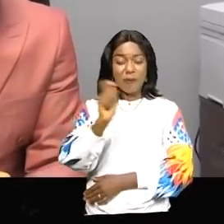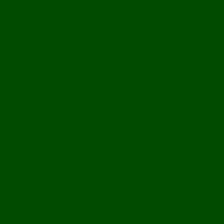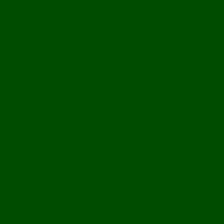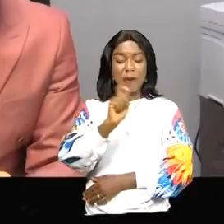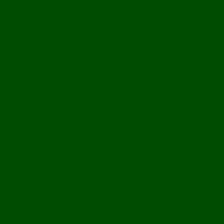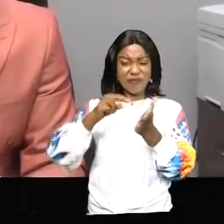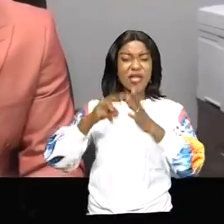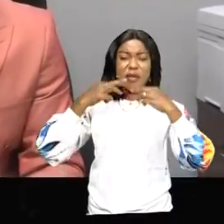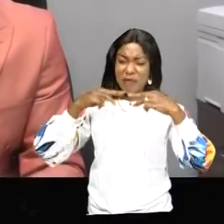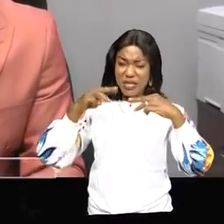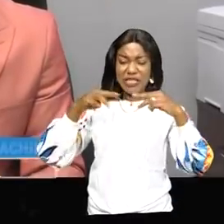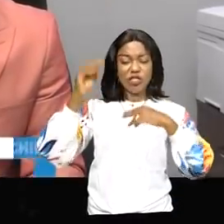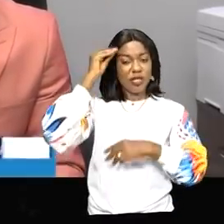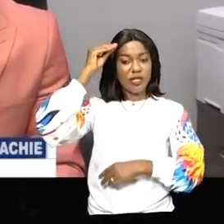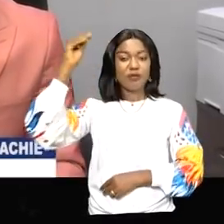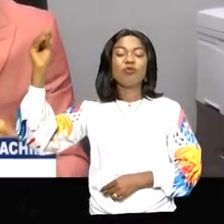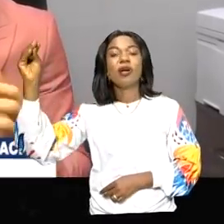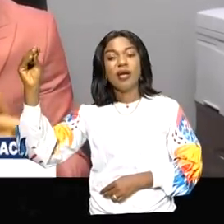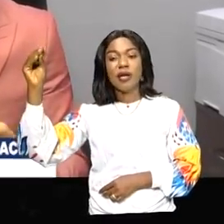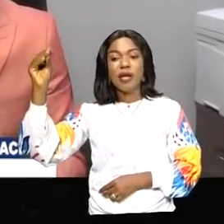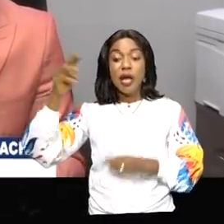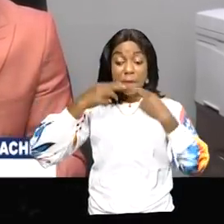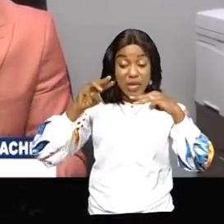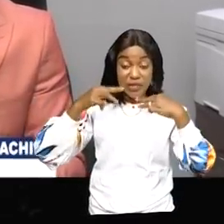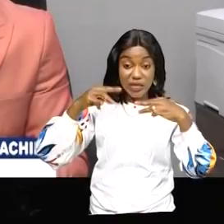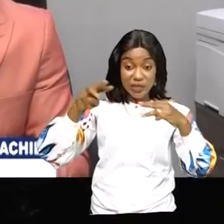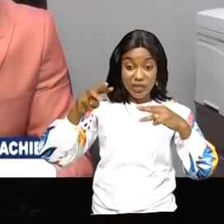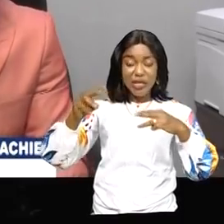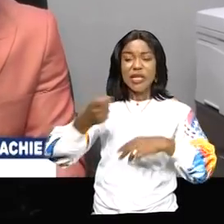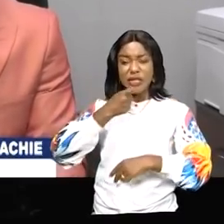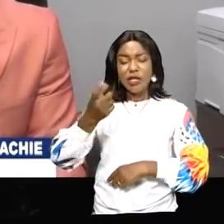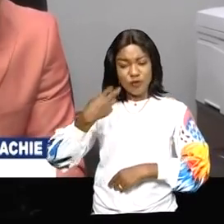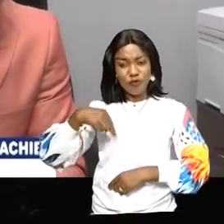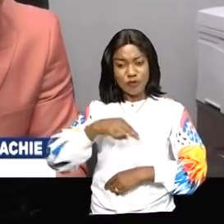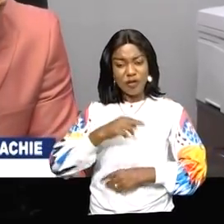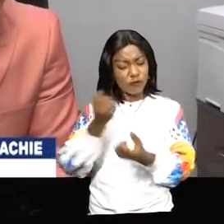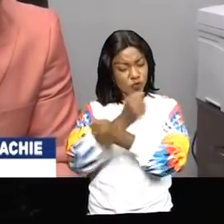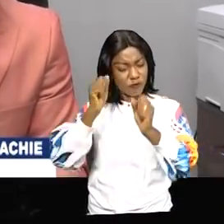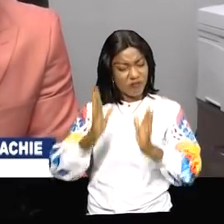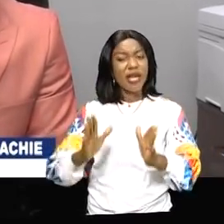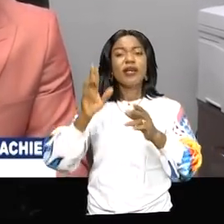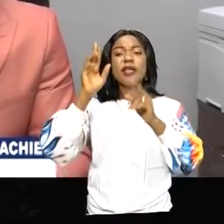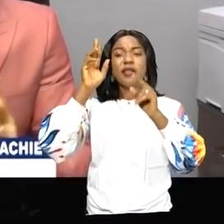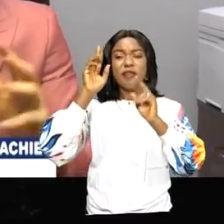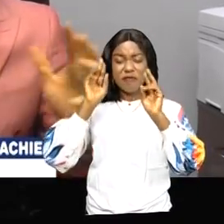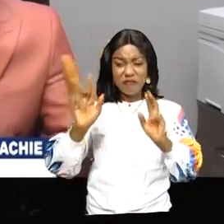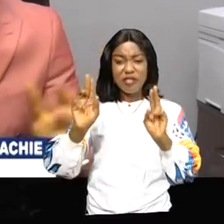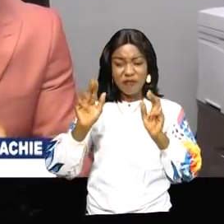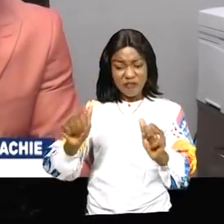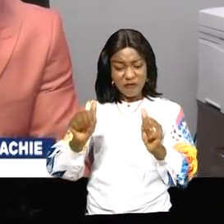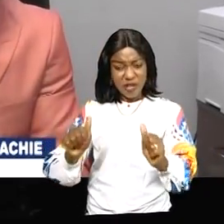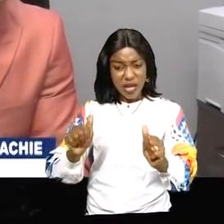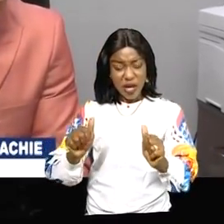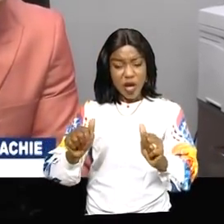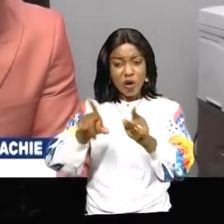message de l'espoir, c'est un message qui nous dit que nous avons un sauveur vivant. Le seul tombeau